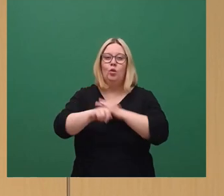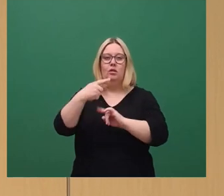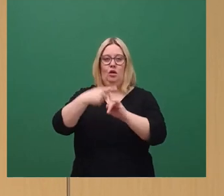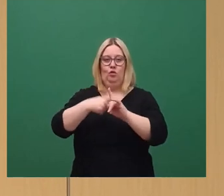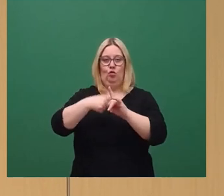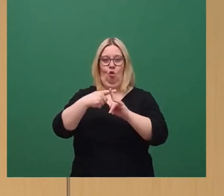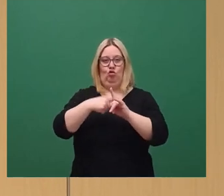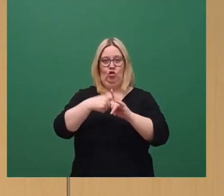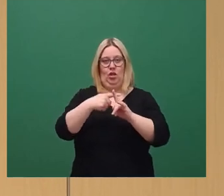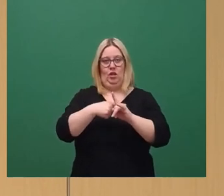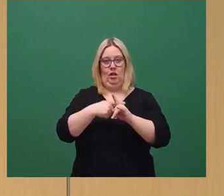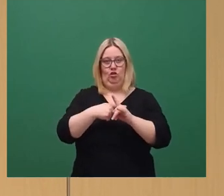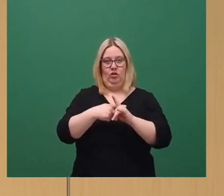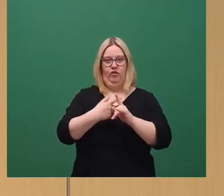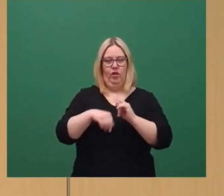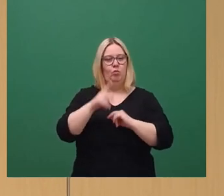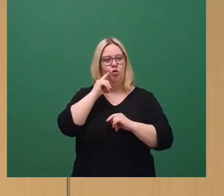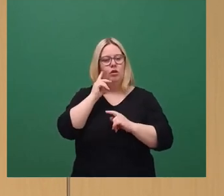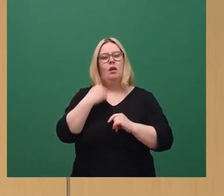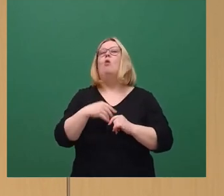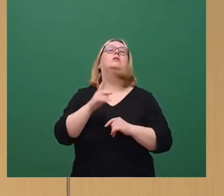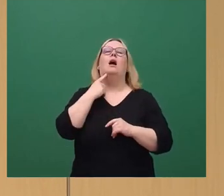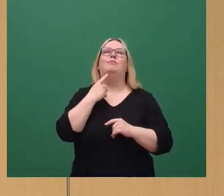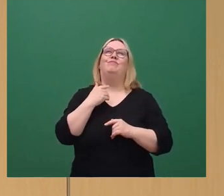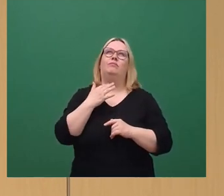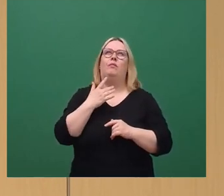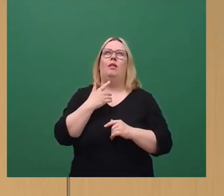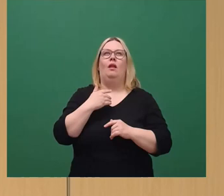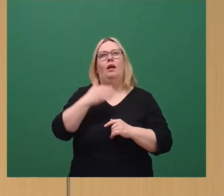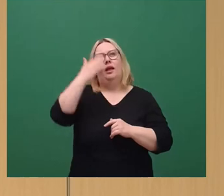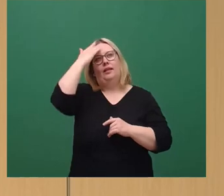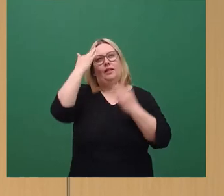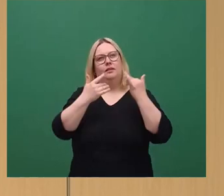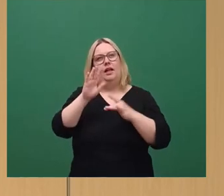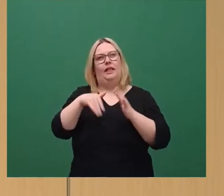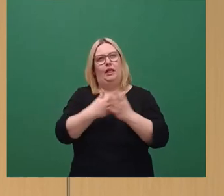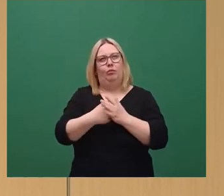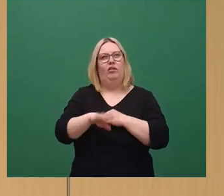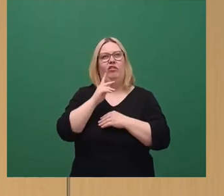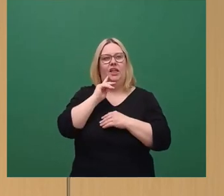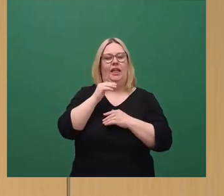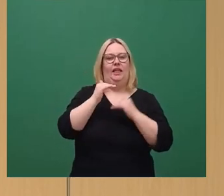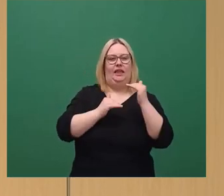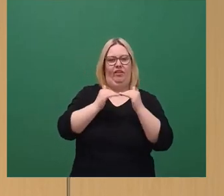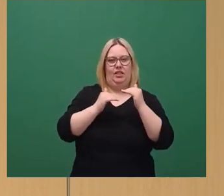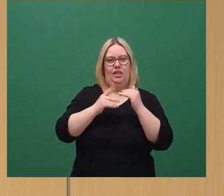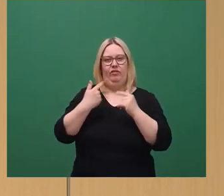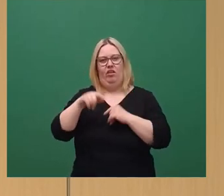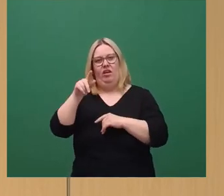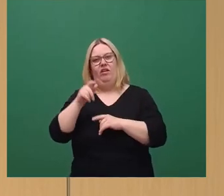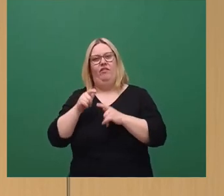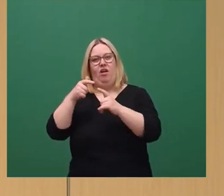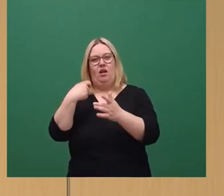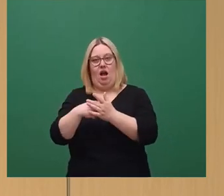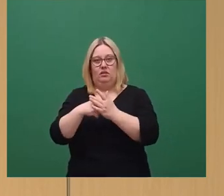Defizit pro Fahrgast, was eine Kennzahl im ÖPNV ist. Das heißt, andere Städte in Deutschland schießen sehr viel